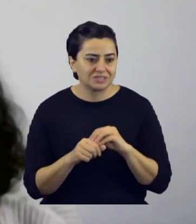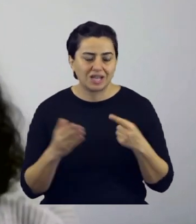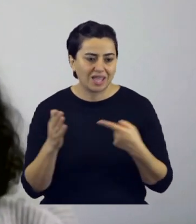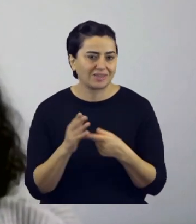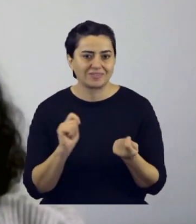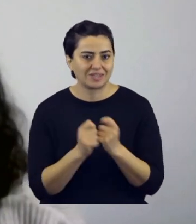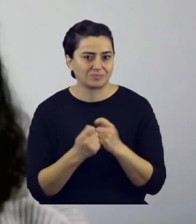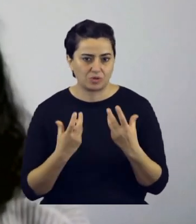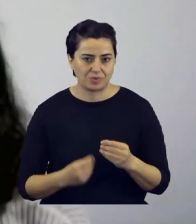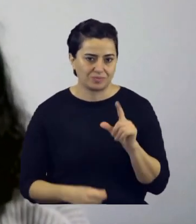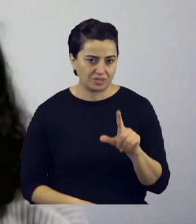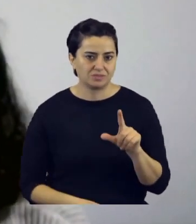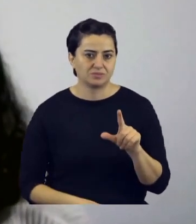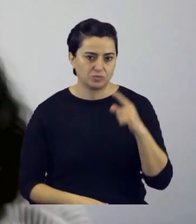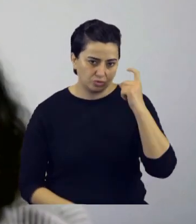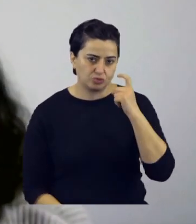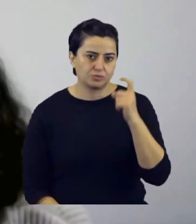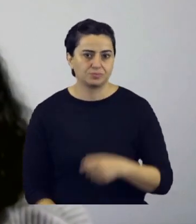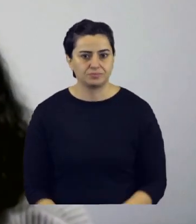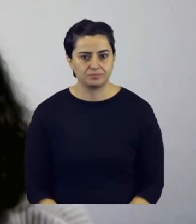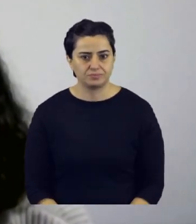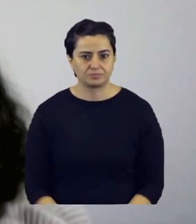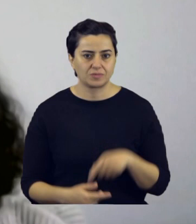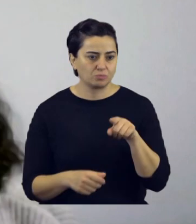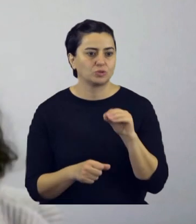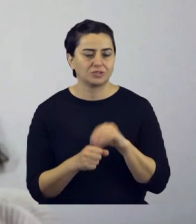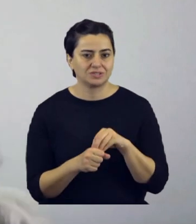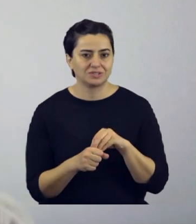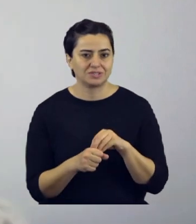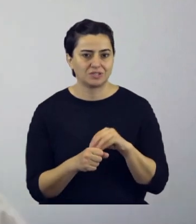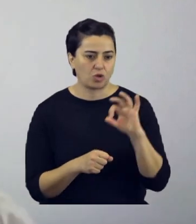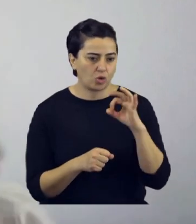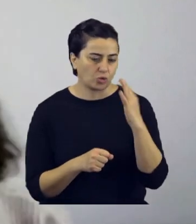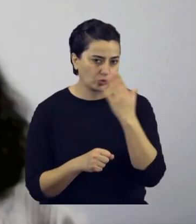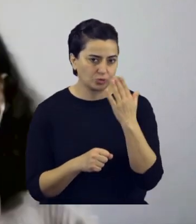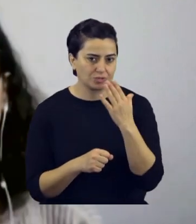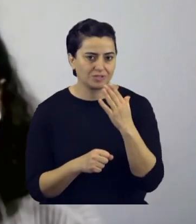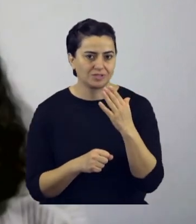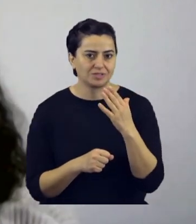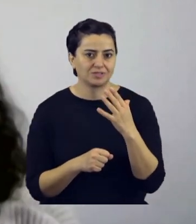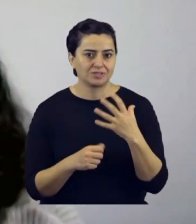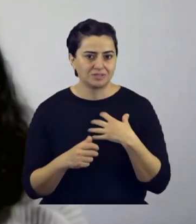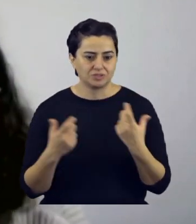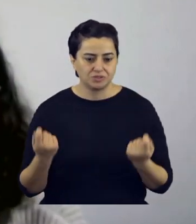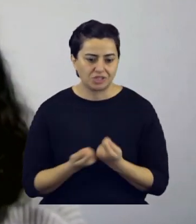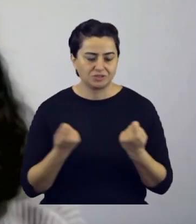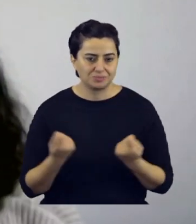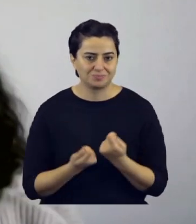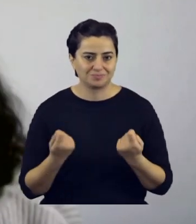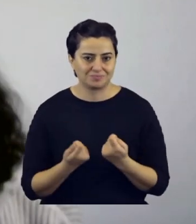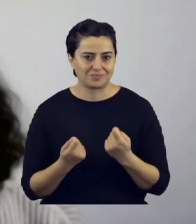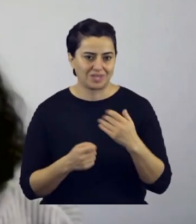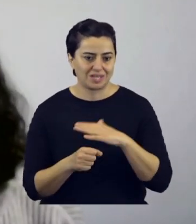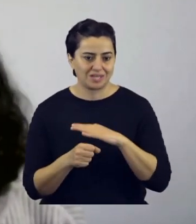hedefe dönüştürerek gerçekleştirmem gerektiğini düşündüm. Bunun için de işte ortaokulda elimden geldiğince çalıştım.